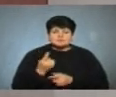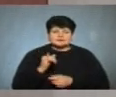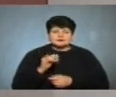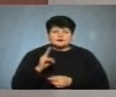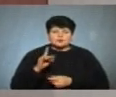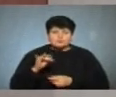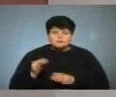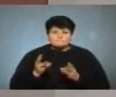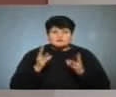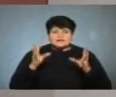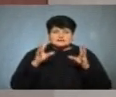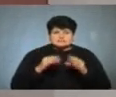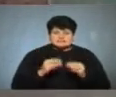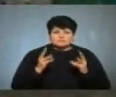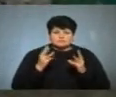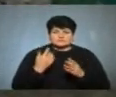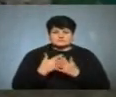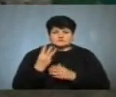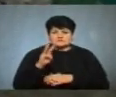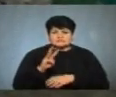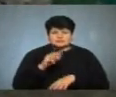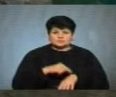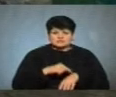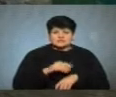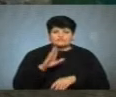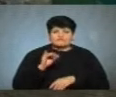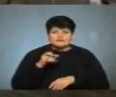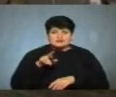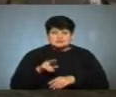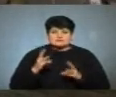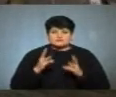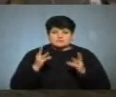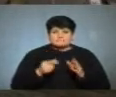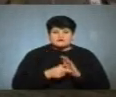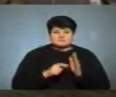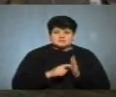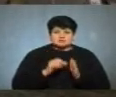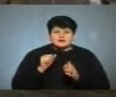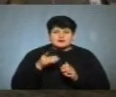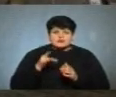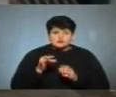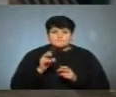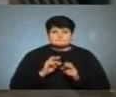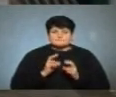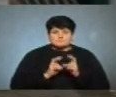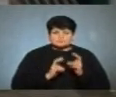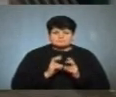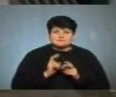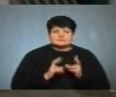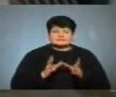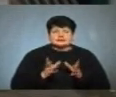пожежники гасили вогонь близько трьох годин. Нагадаю, у Вілії загорілося приміщення агропромислового підприємства, де зберігають